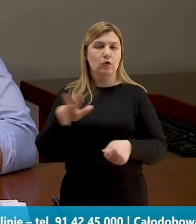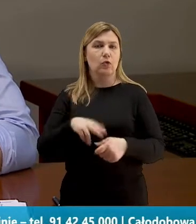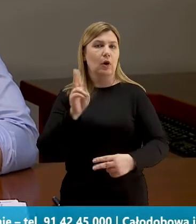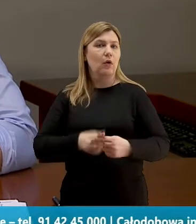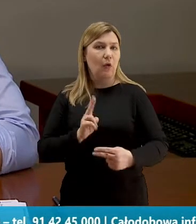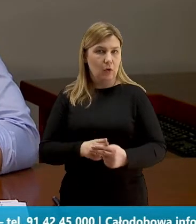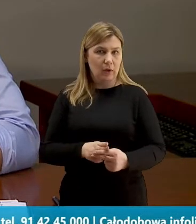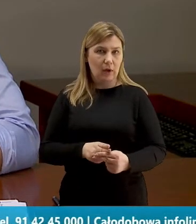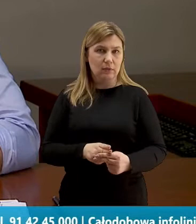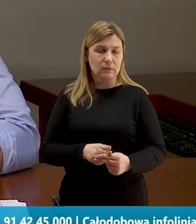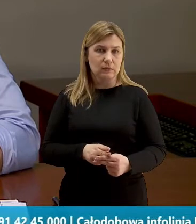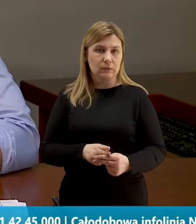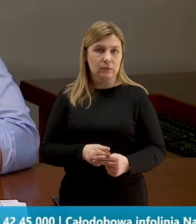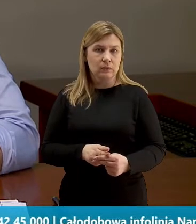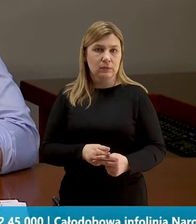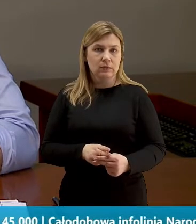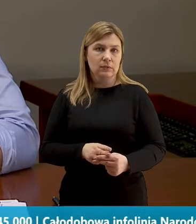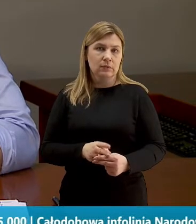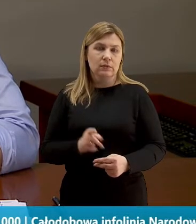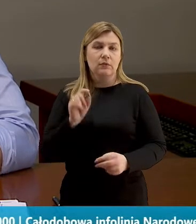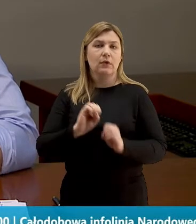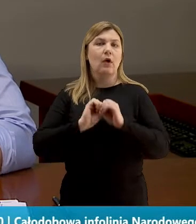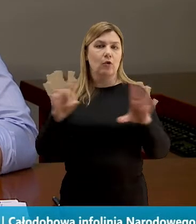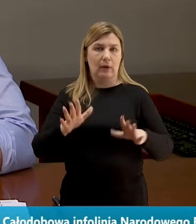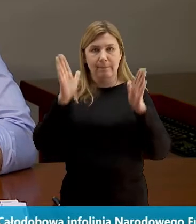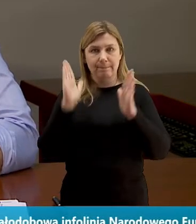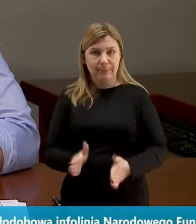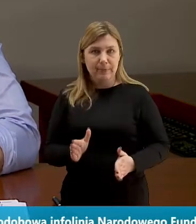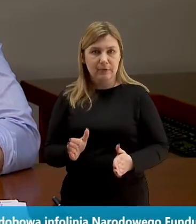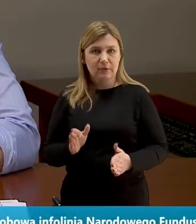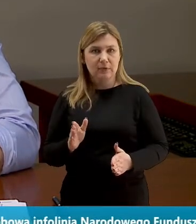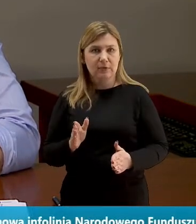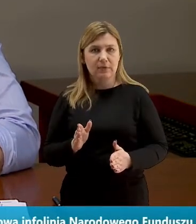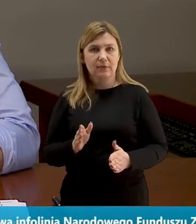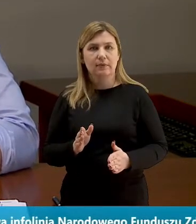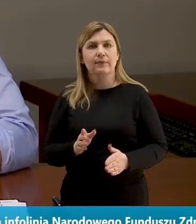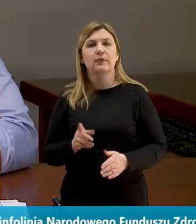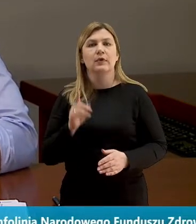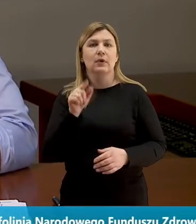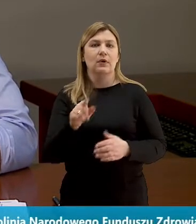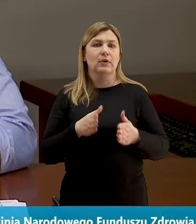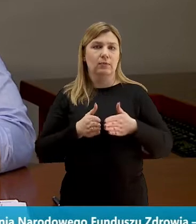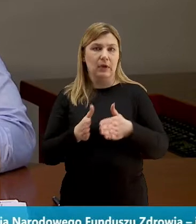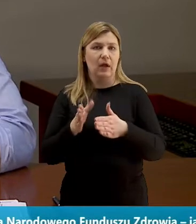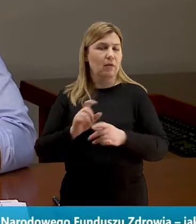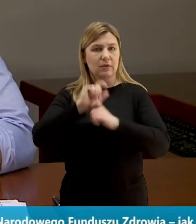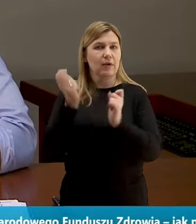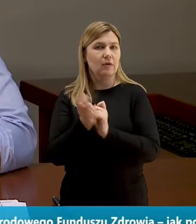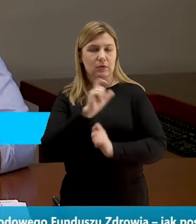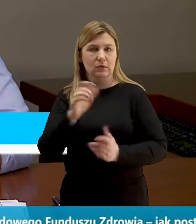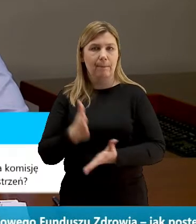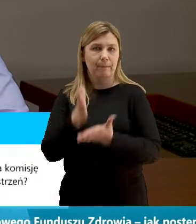oczywiście będziemy to, będziemy jakby w tym kierunku cały czas pomagali.